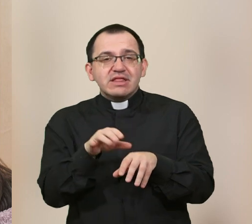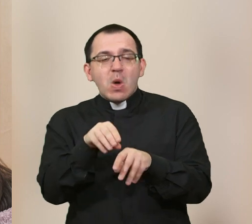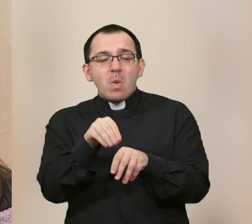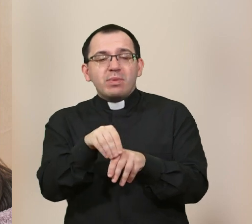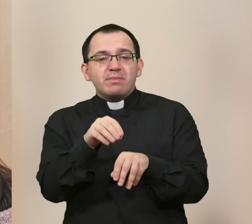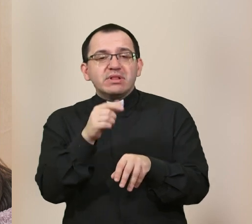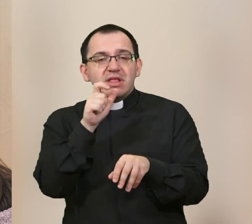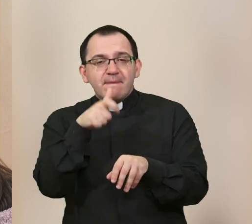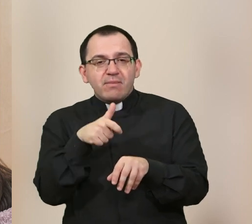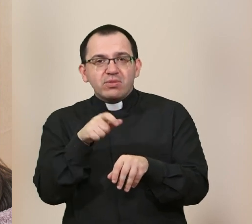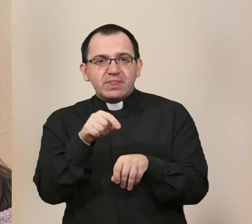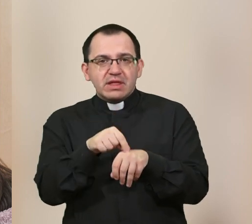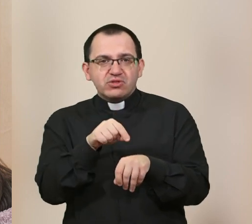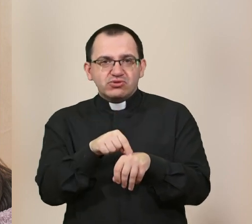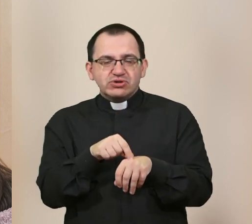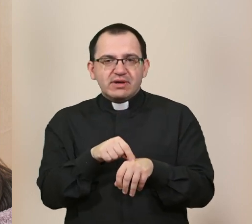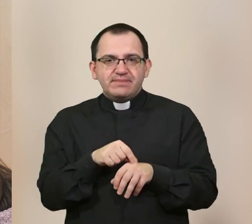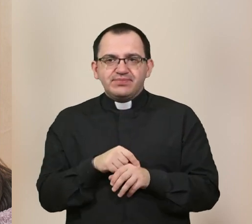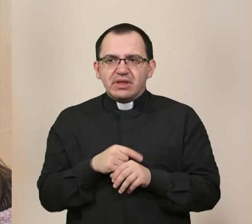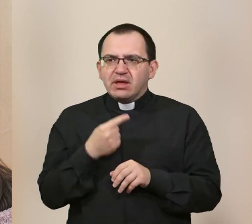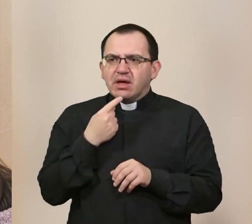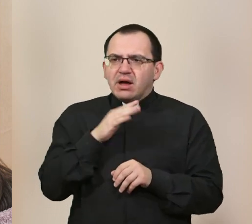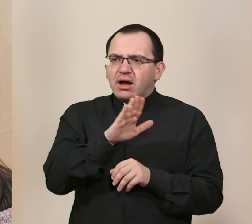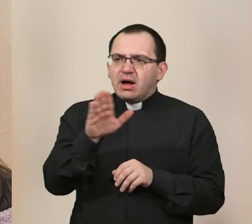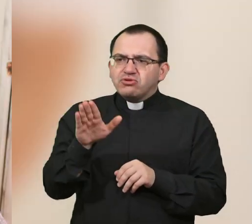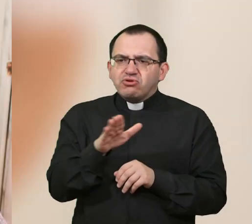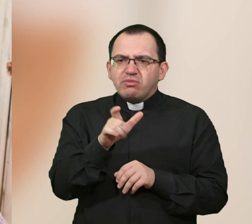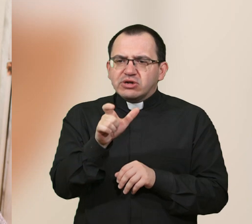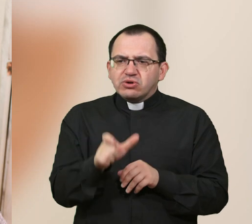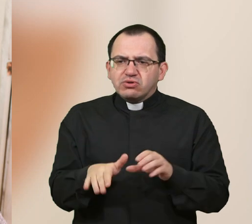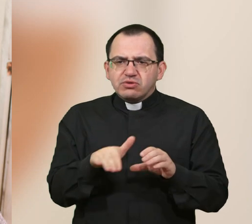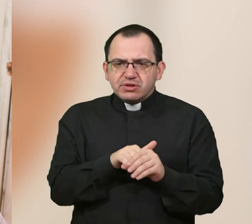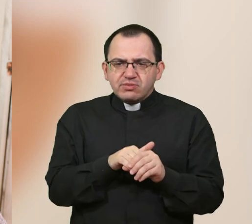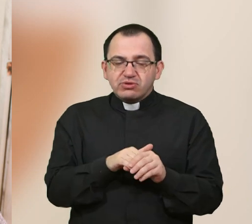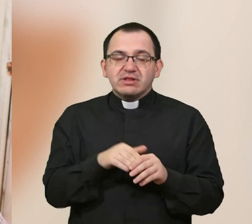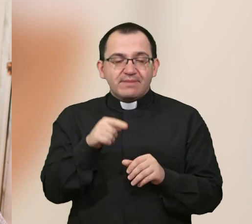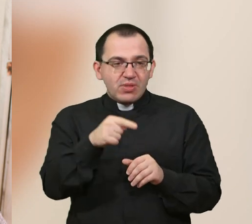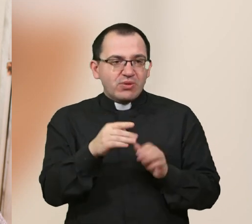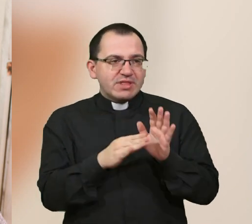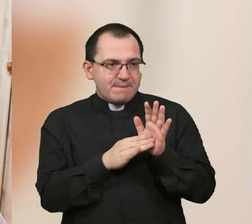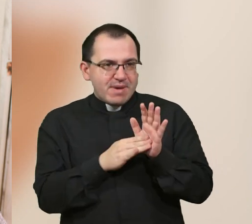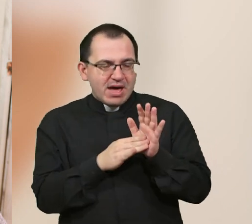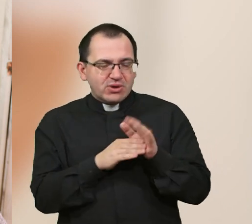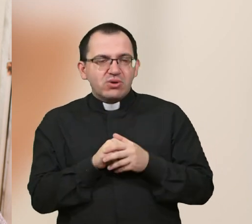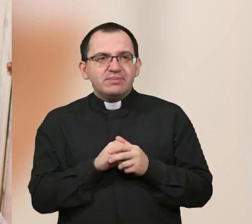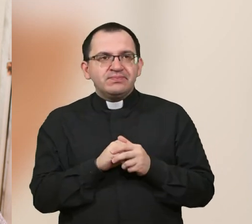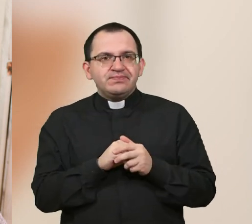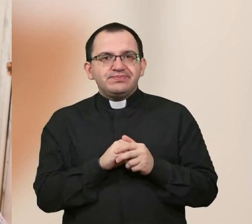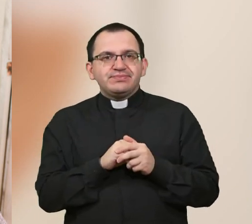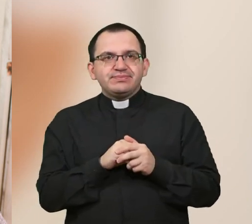vašu bolnu točku. Ko su vaši djelatnici, odnosno vaš djelatnik? Naš djelatnik je Marko. On je